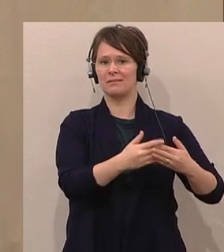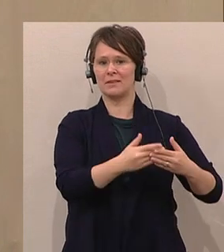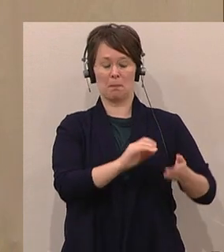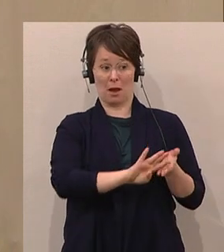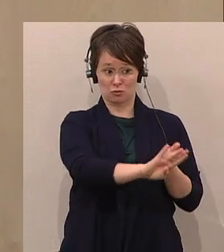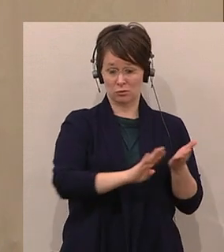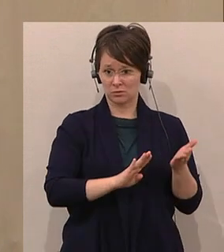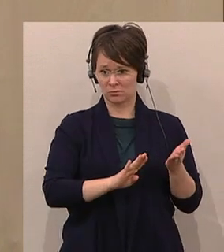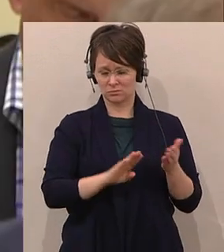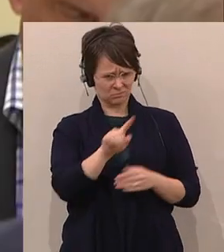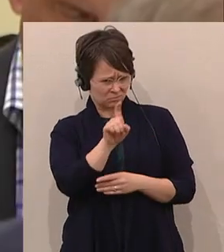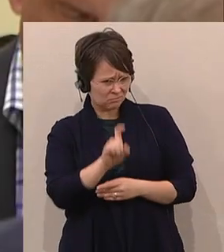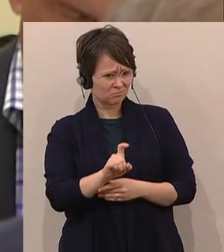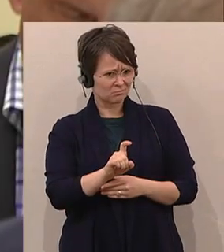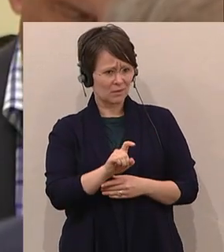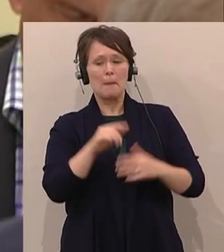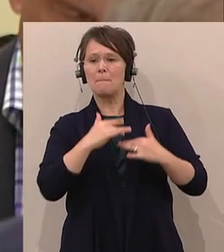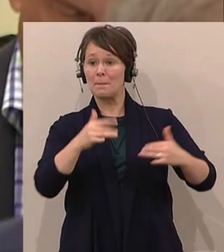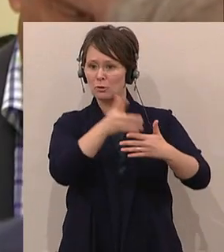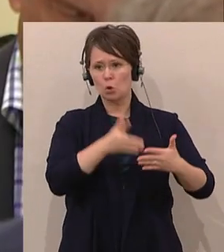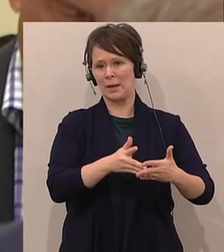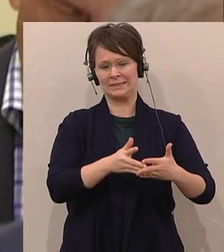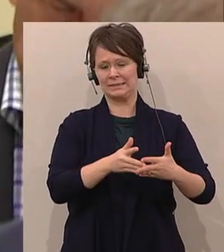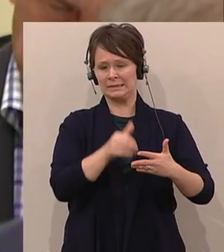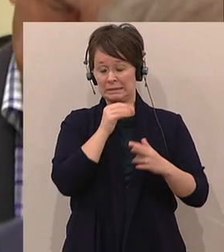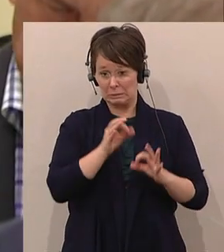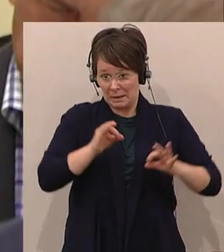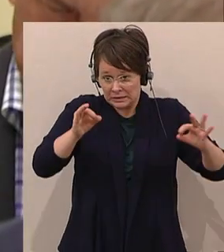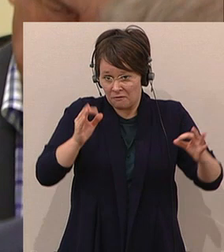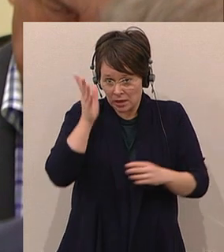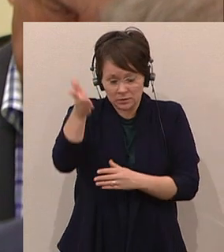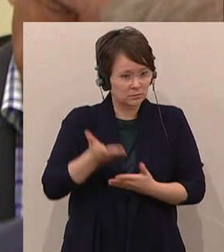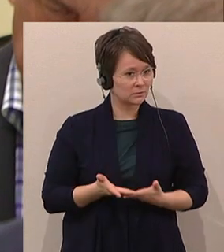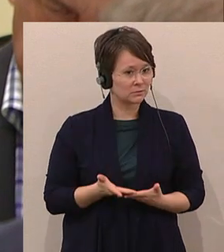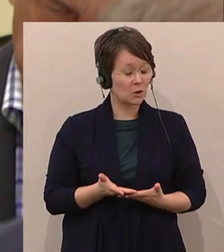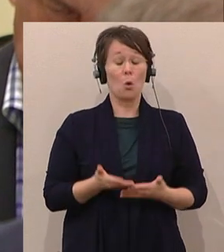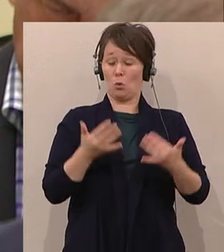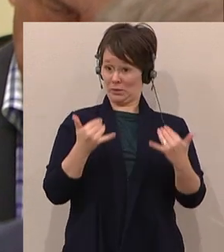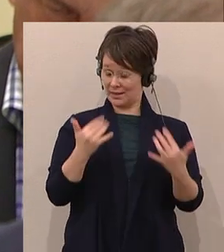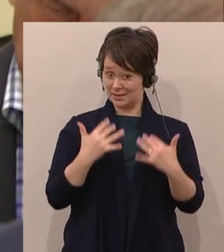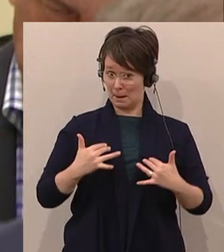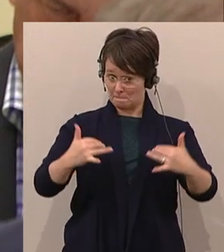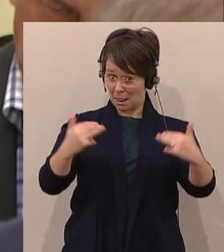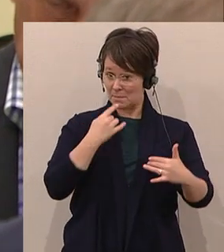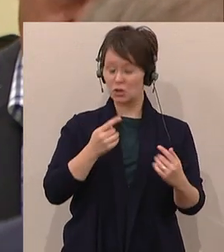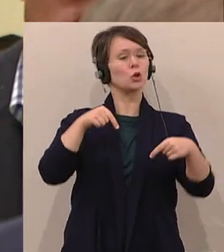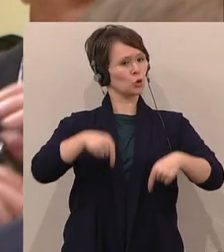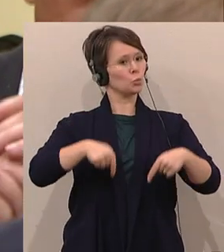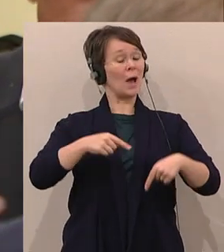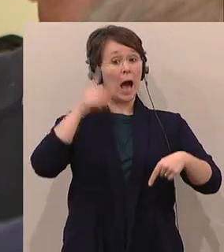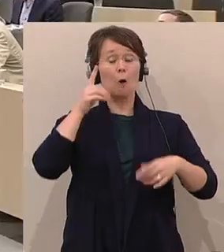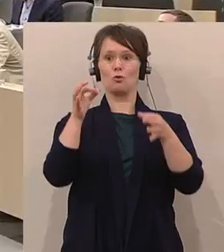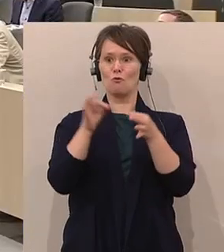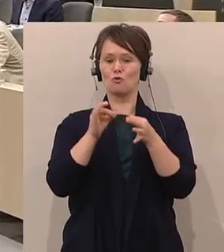parlamentarischen Kontrolle nicht gesteigert. Und jetzt sagt die Mehrheit des Parlaments, diese Hauptfunktion des Parlaments soll ganz